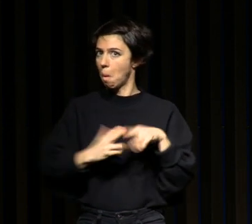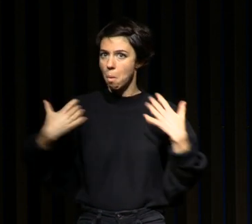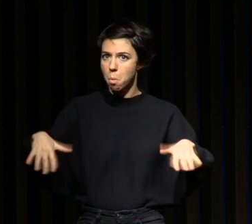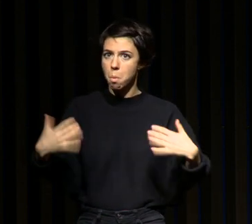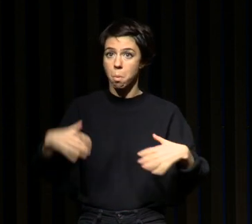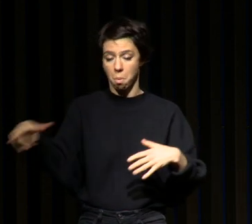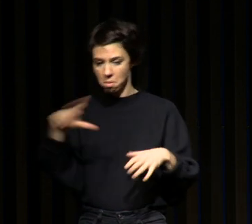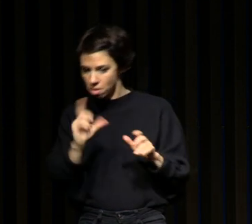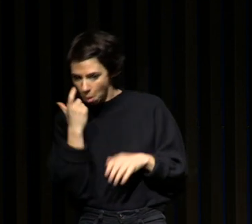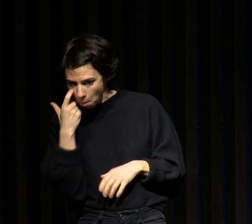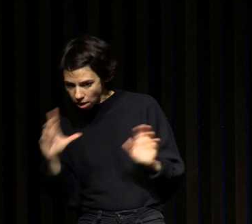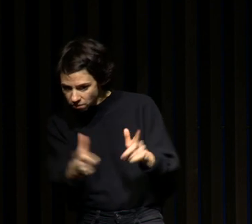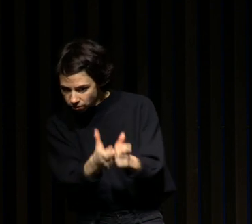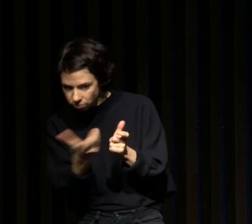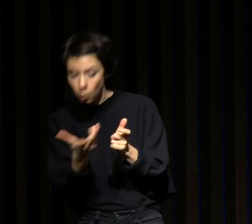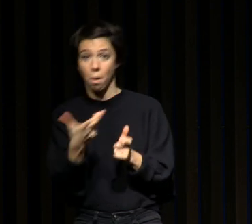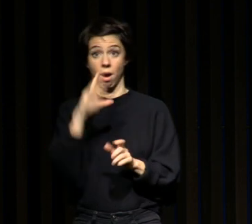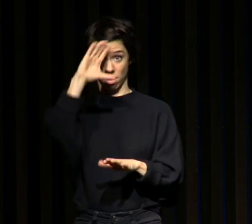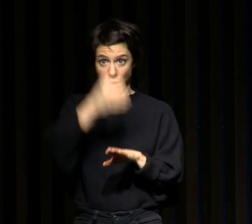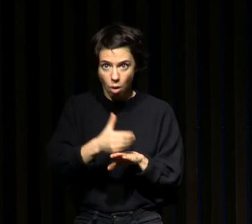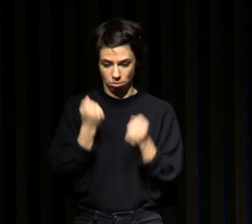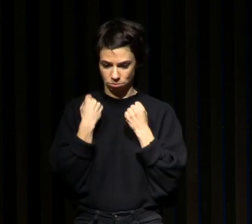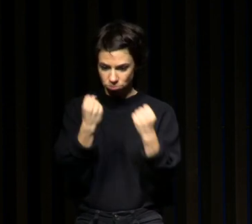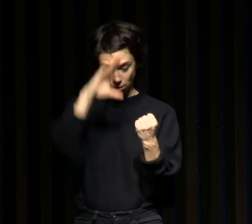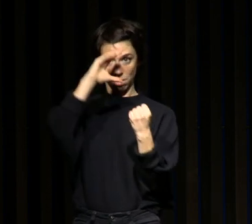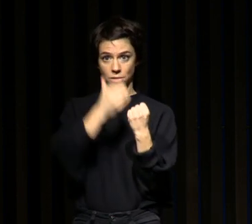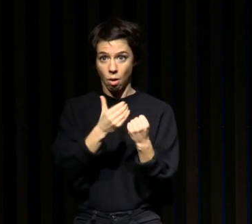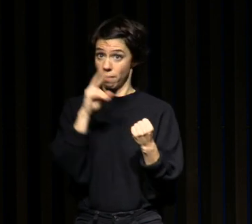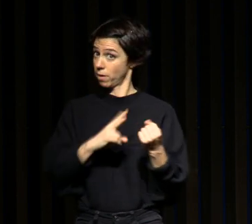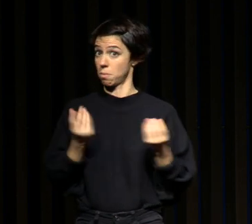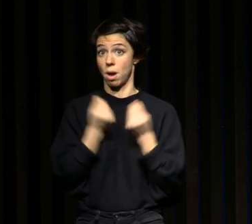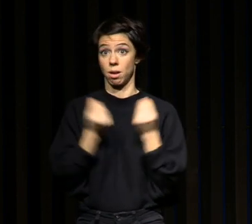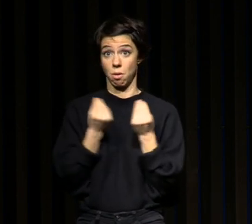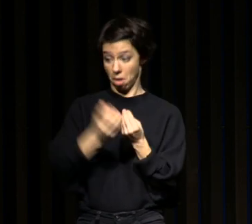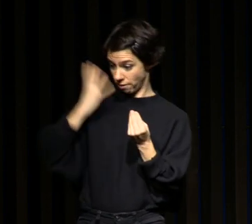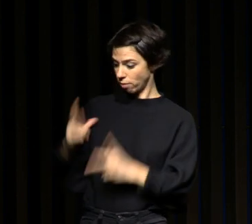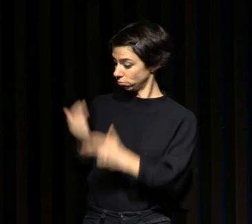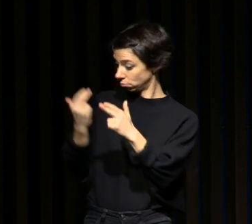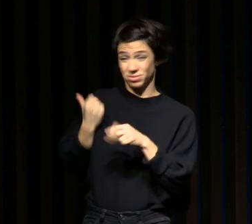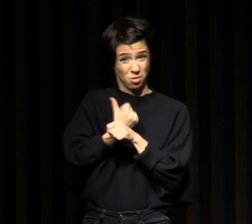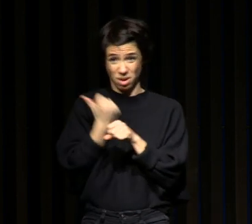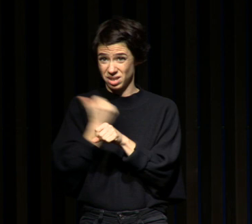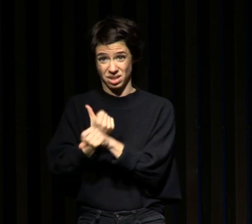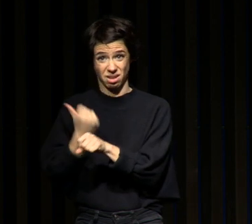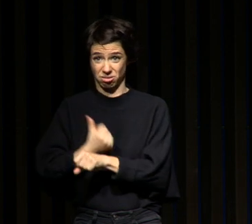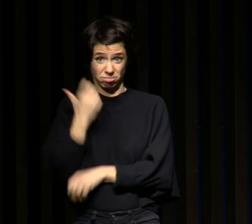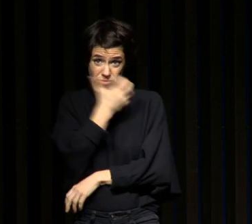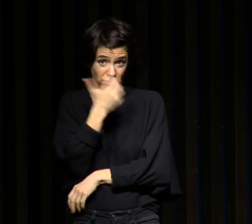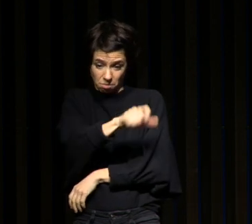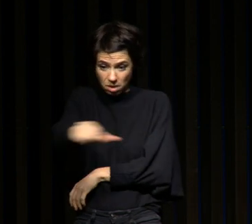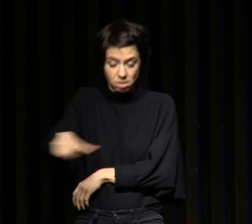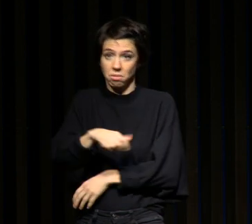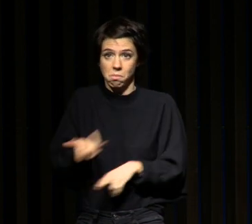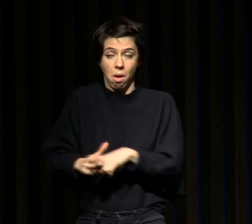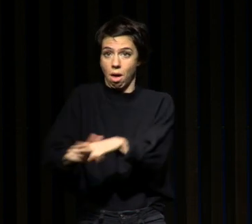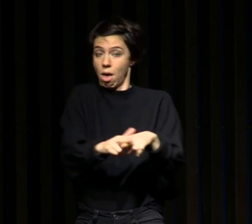élevé que maintenant sur les routes. Et il y avait tous les ans, malheureusement, des accidents mortels qui impliquaient des jeunes personnes. Donc dans